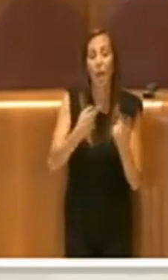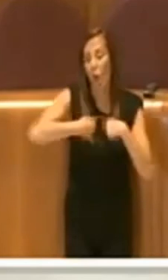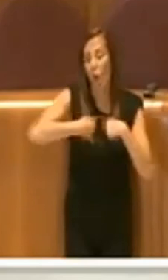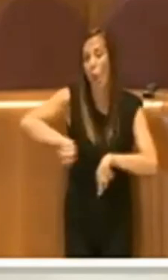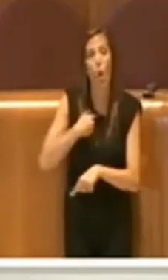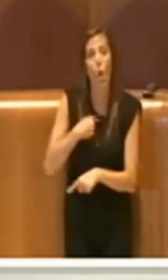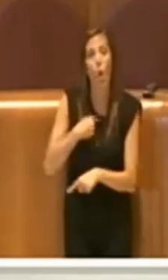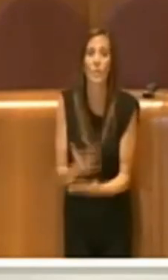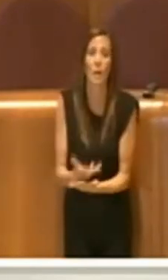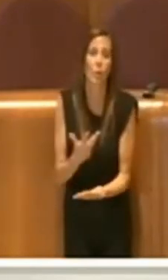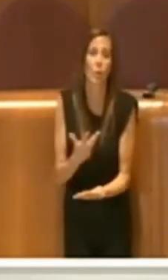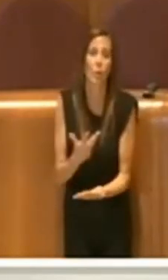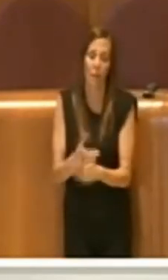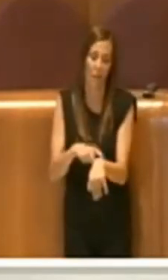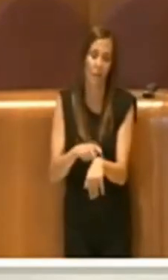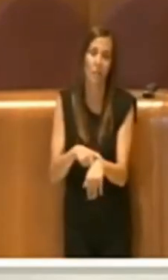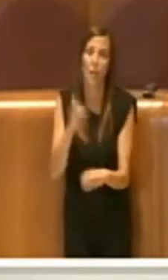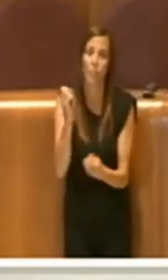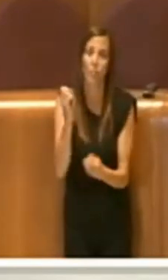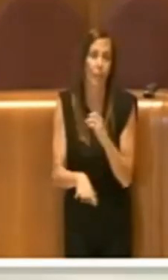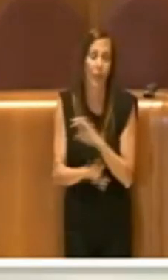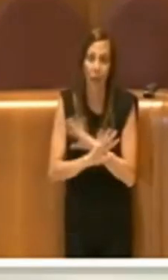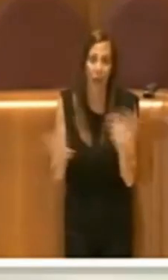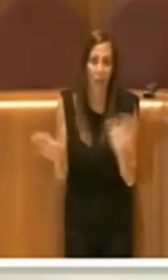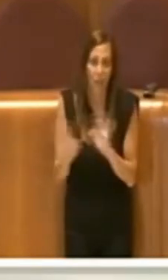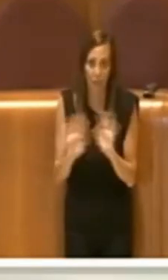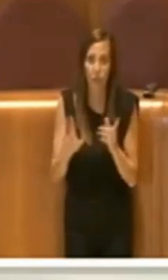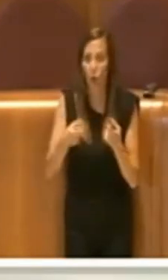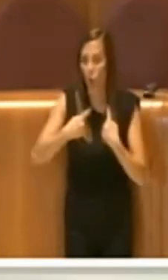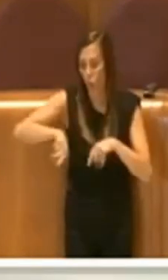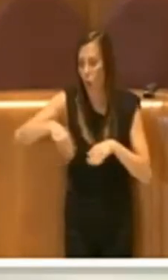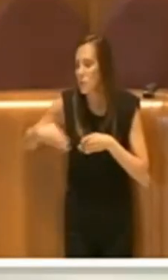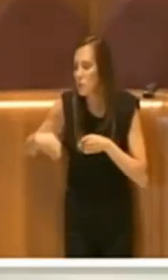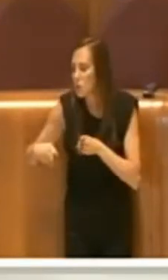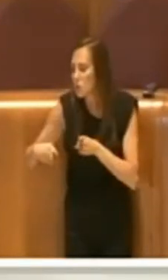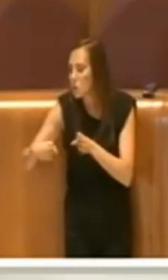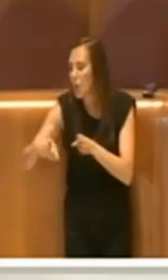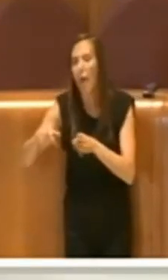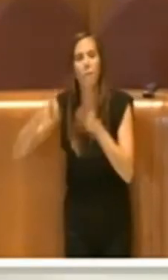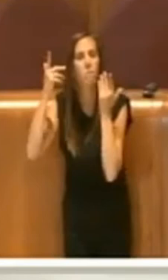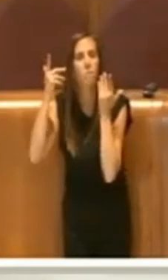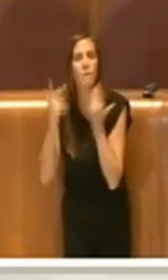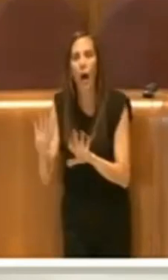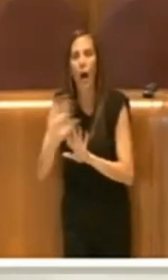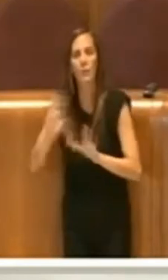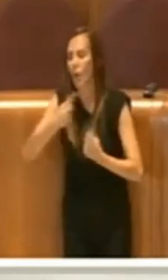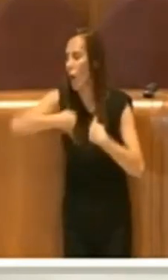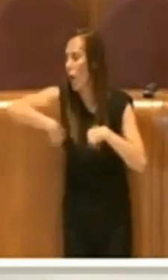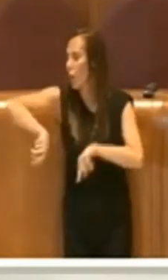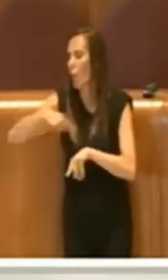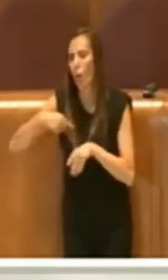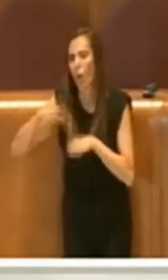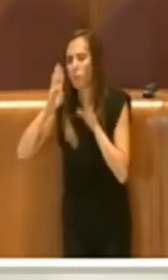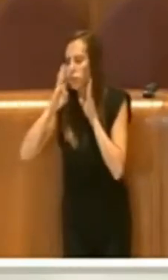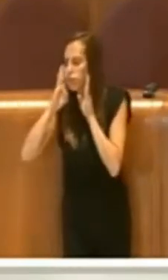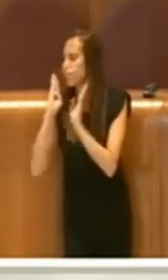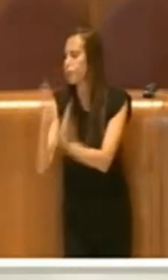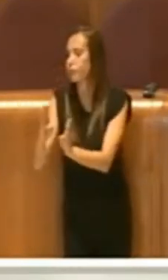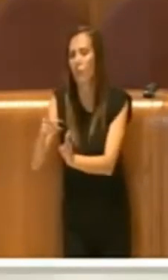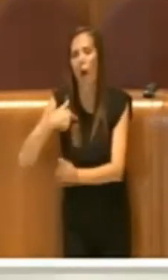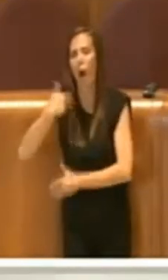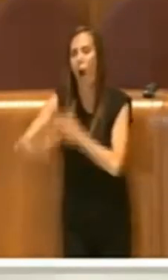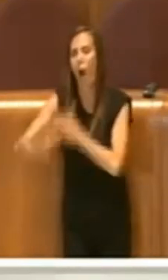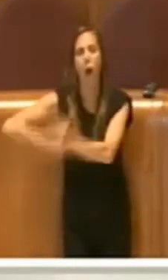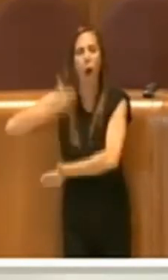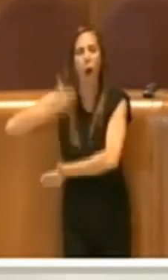ce lo possiamo permettere, per cui la strada è tracciata e con determinazione intendiamo andare avanti